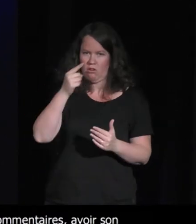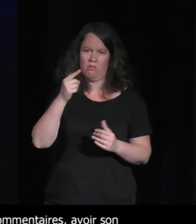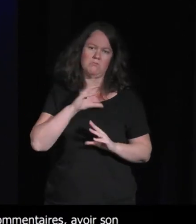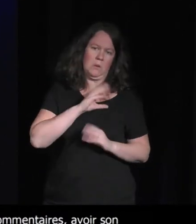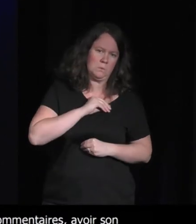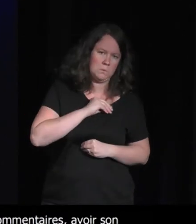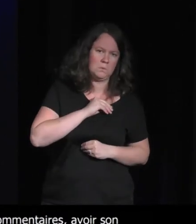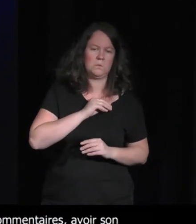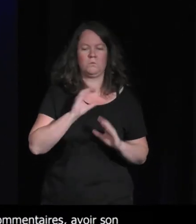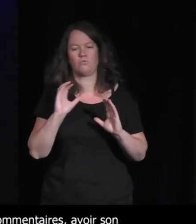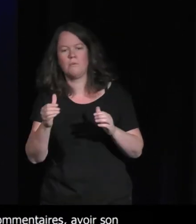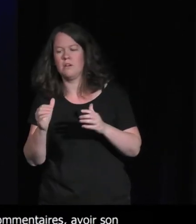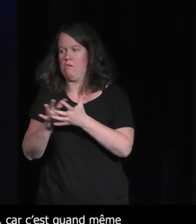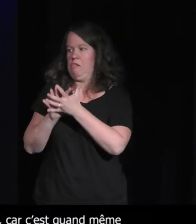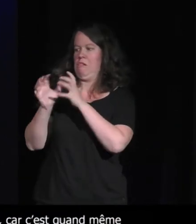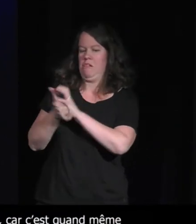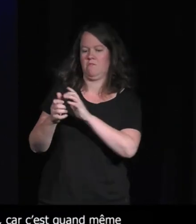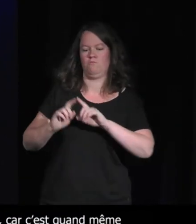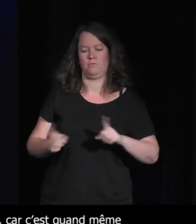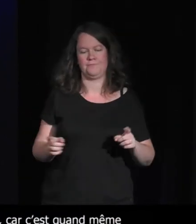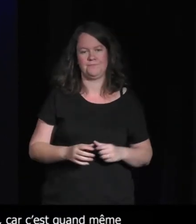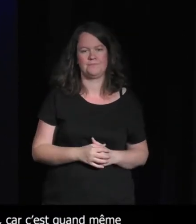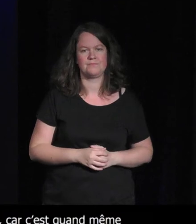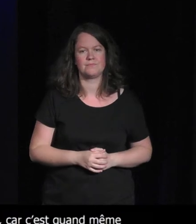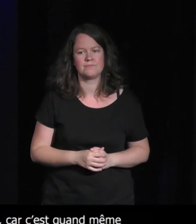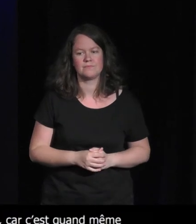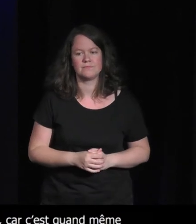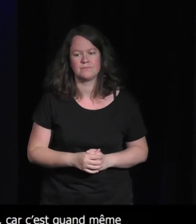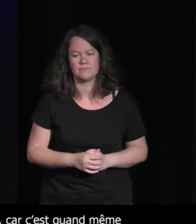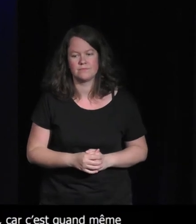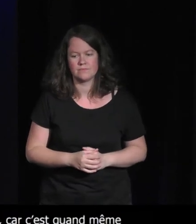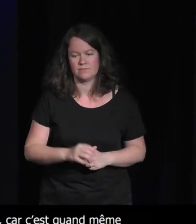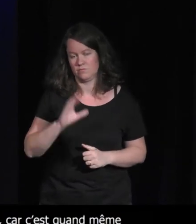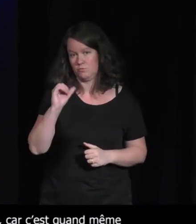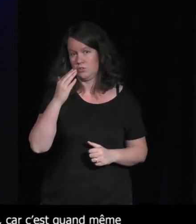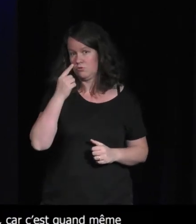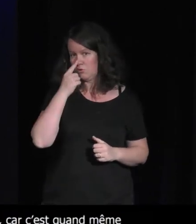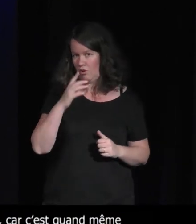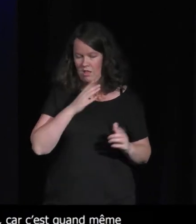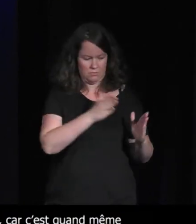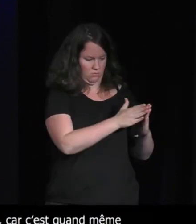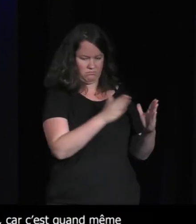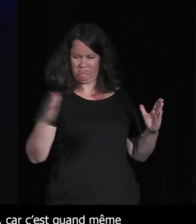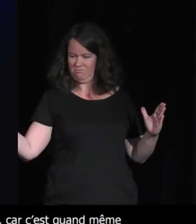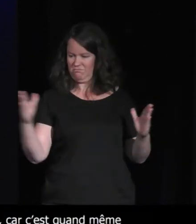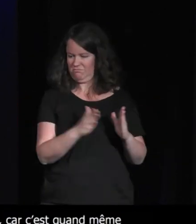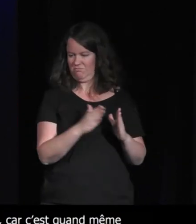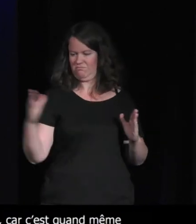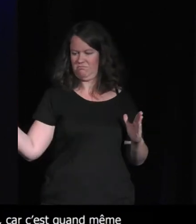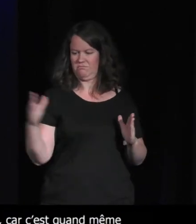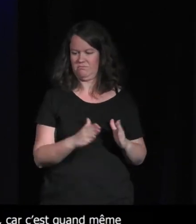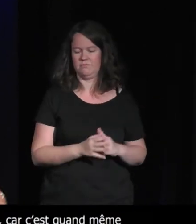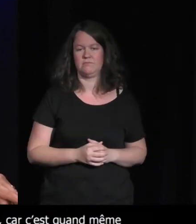complexité démente donc moi je pense qu'il y a un petit peu ces deux bornes mais par ailleurs dans la pure